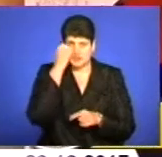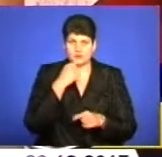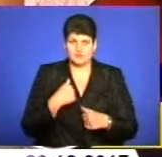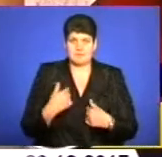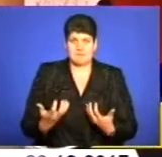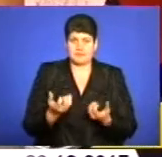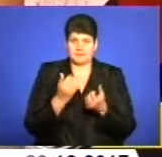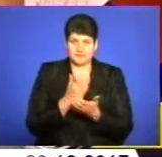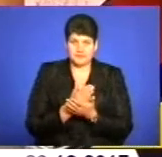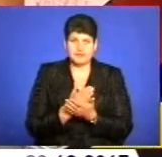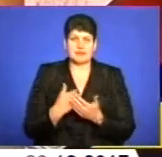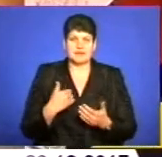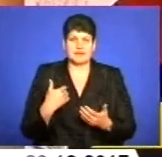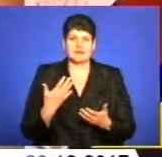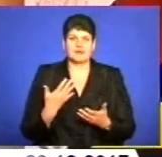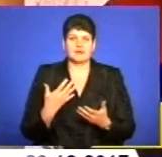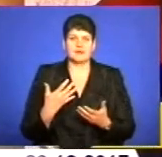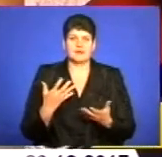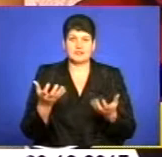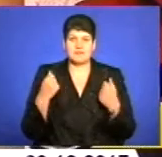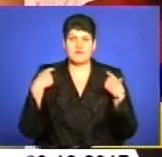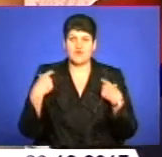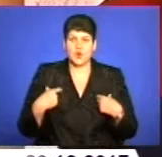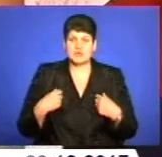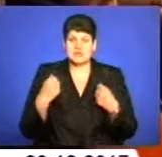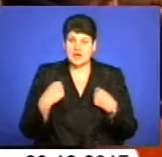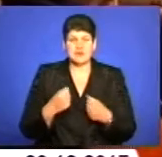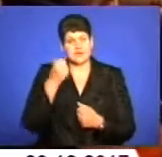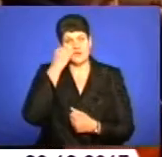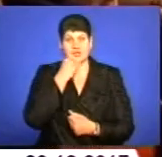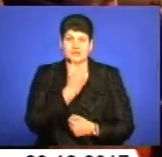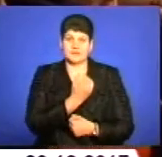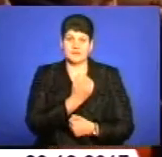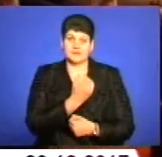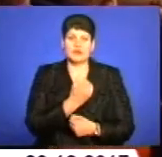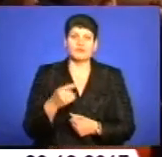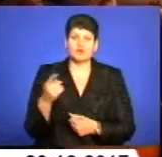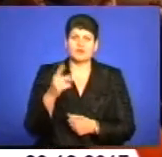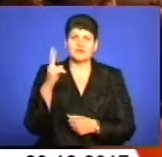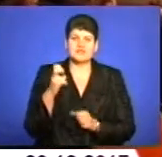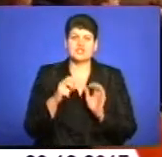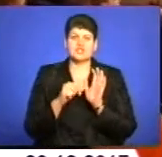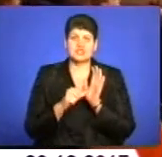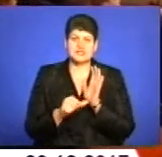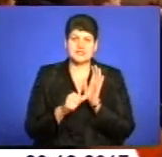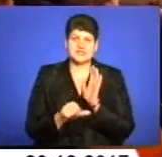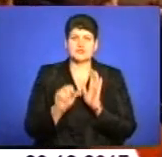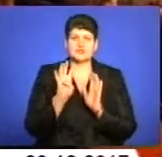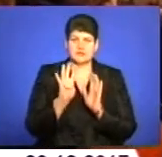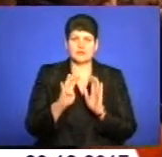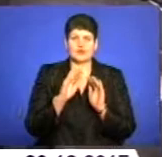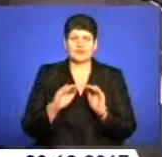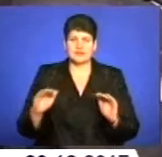підтримують. Я отримую рюкзак і я дуже вдячний їм. У Тернополі 264 дітей